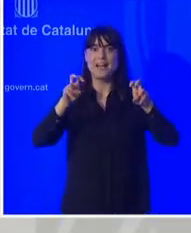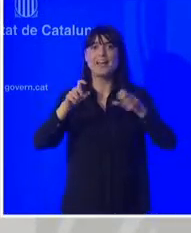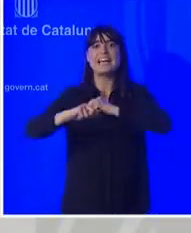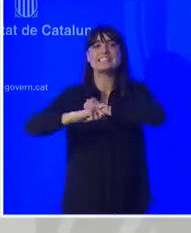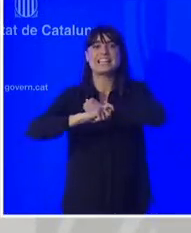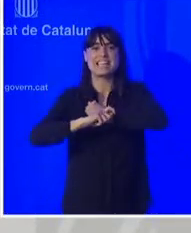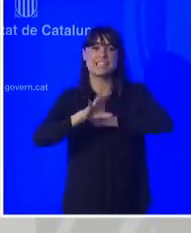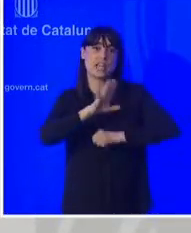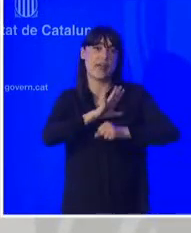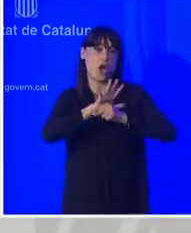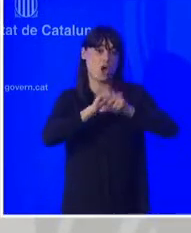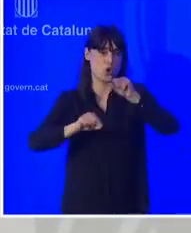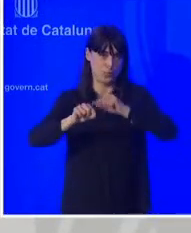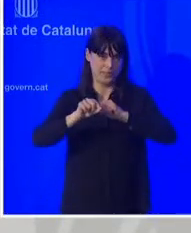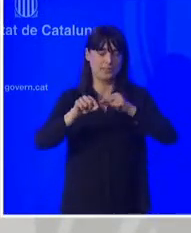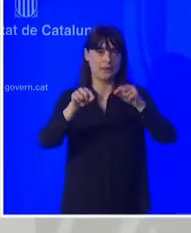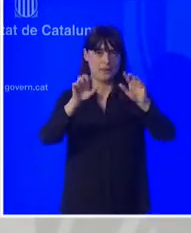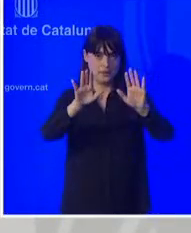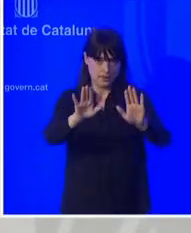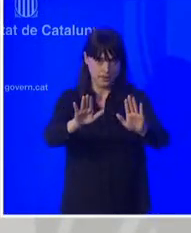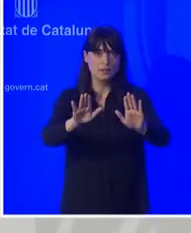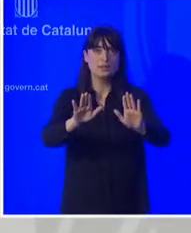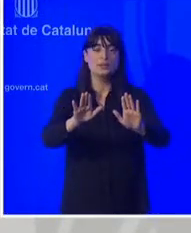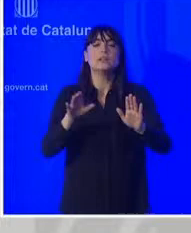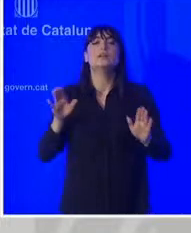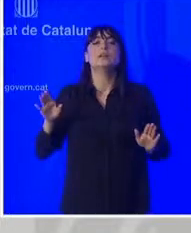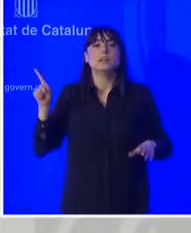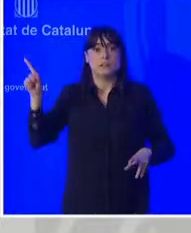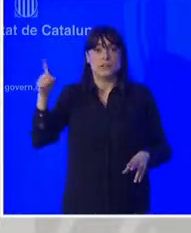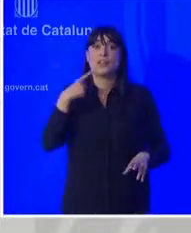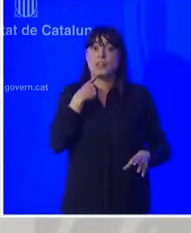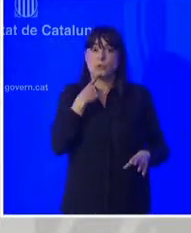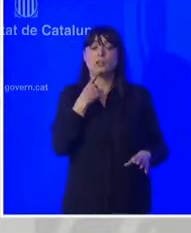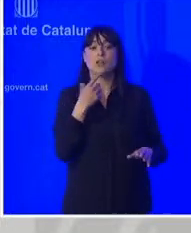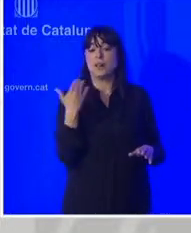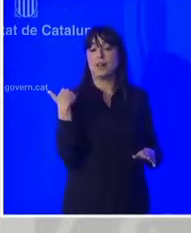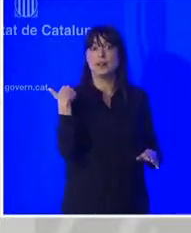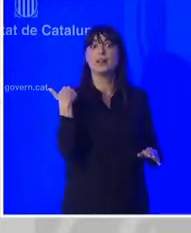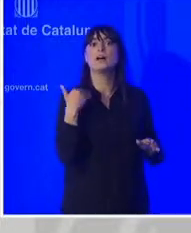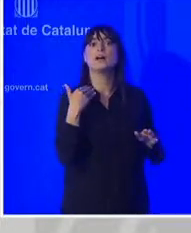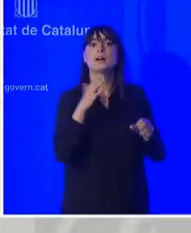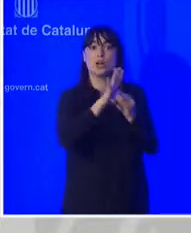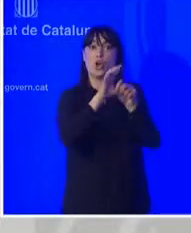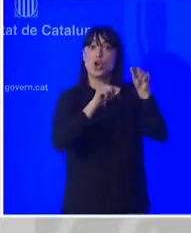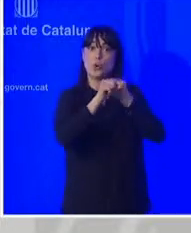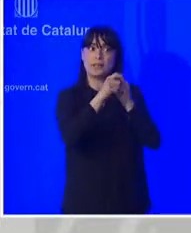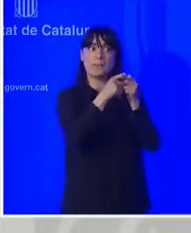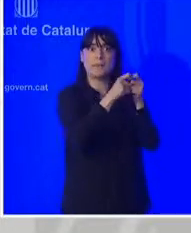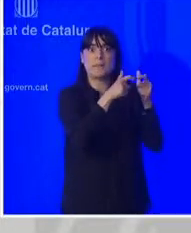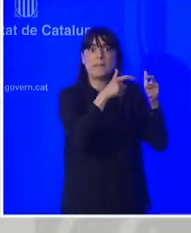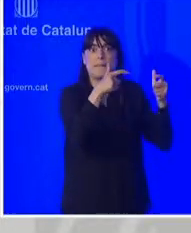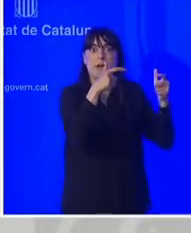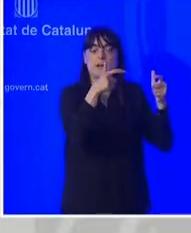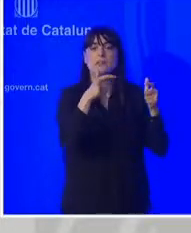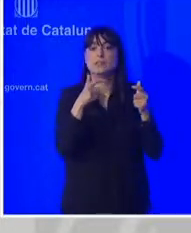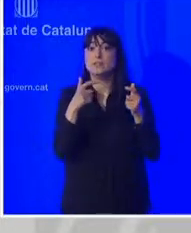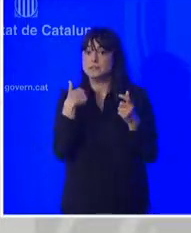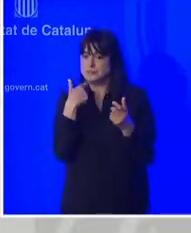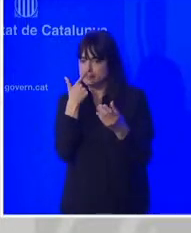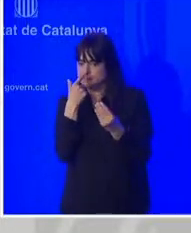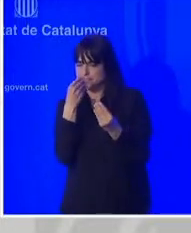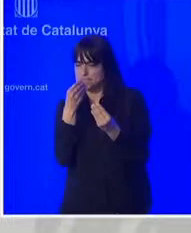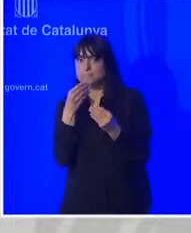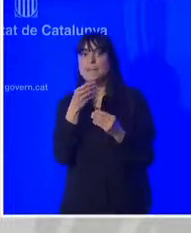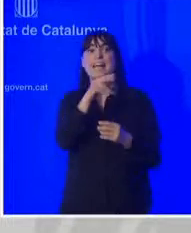hi ha por des del Govern de la Generalitat atès a aquest petit repunt que vostè esmentava ara d'una quarta onada en relació al que va passar al Nadal. Això podria entropir l